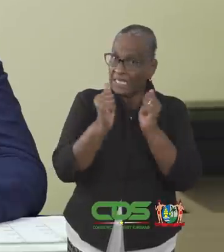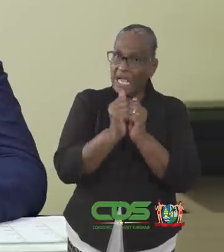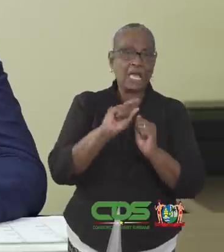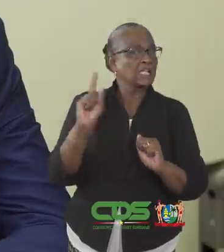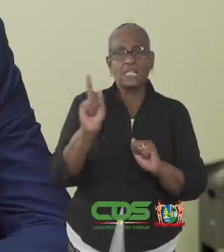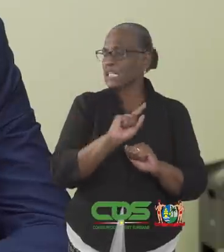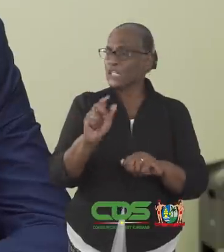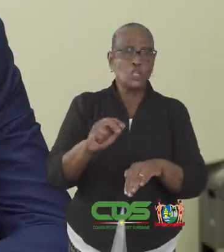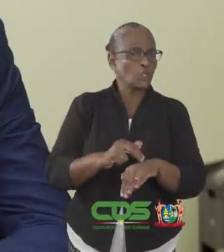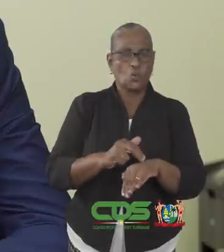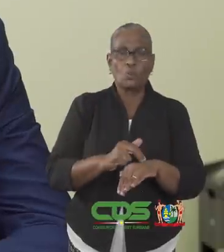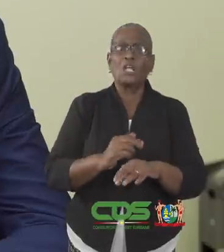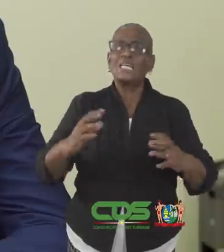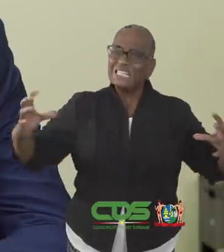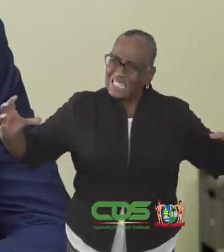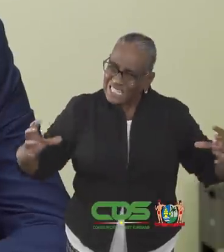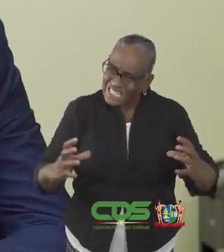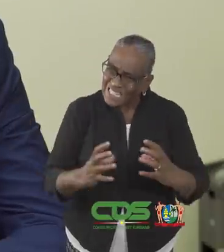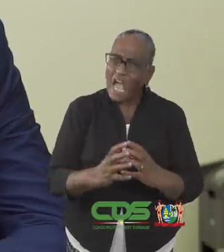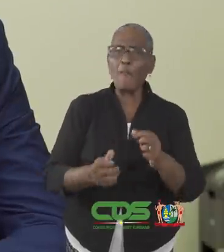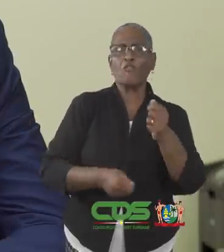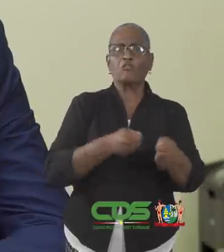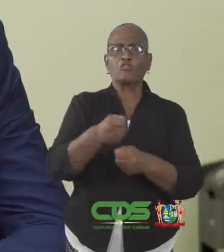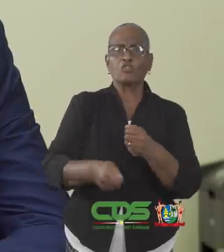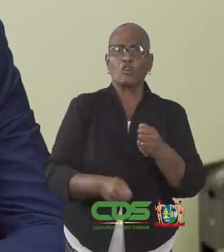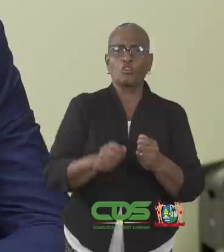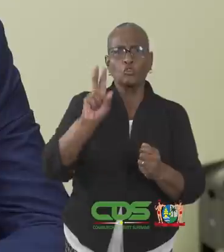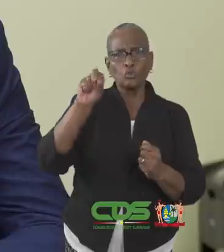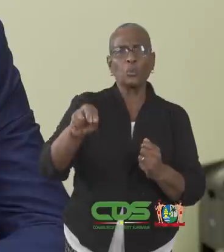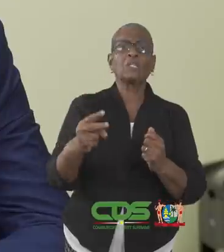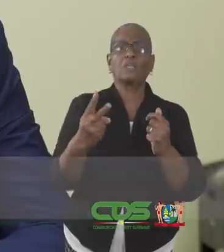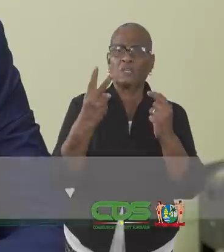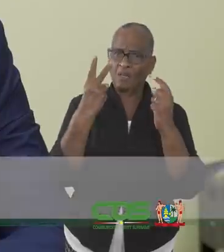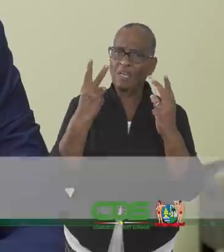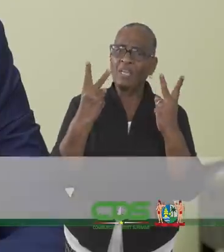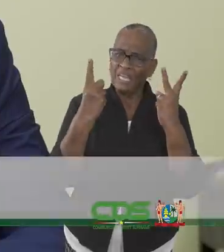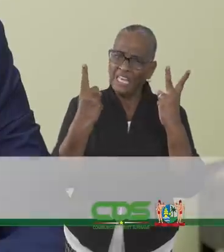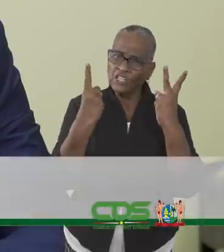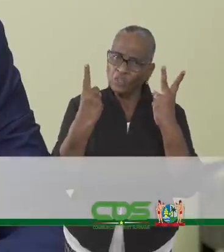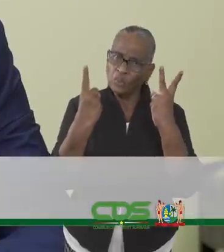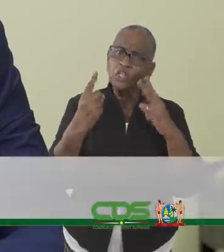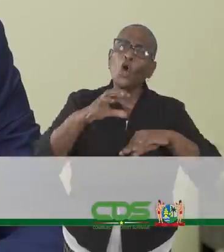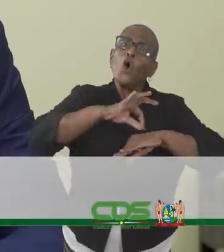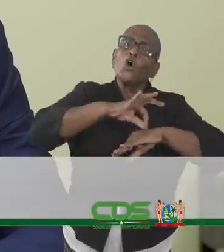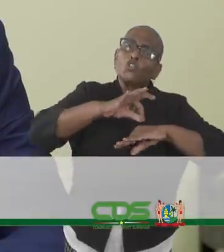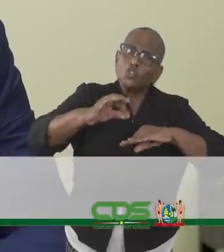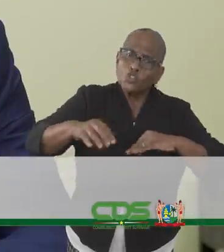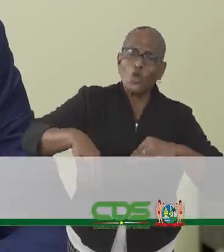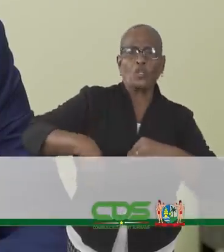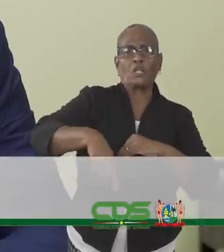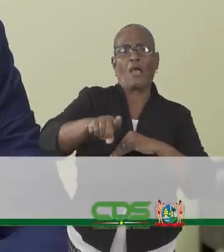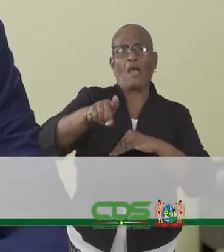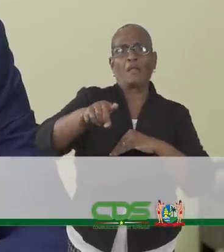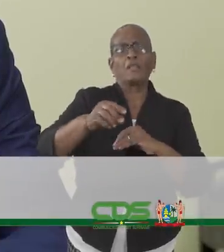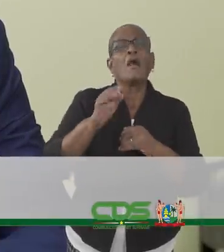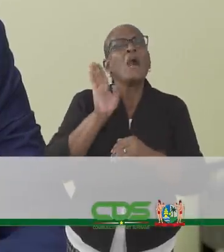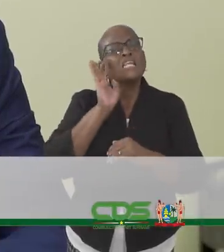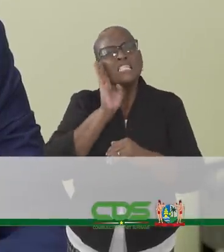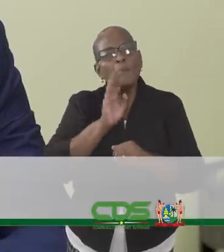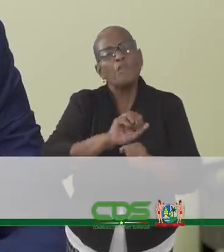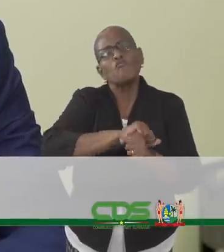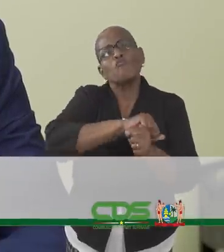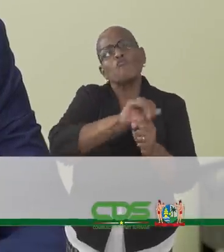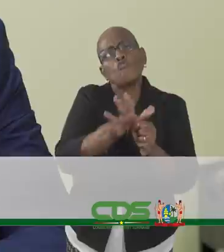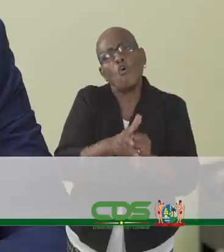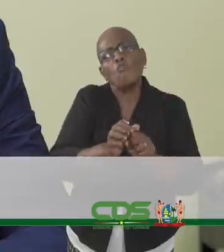nodig. Laten we er samen voor zorgen dat we 2021 gezond in kunnen gaan. Het liefst COVID